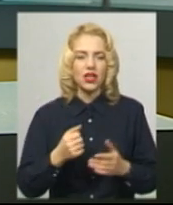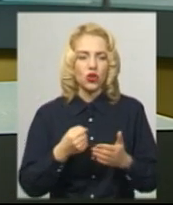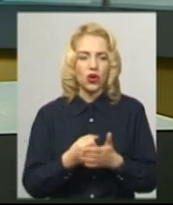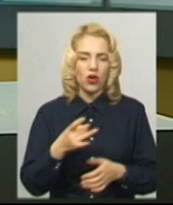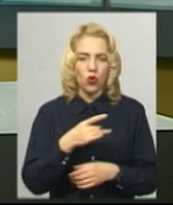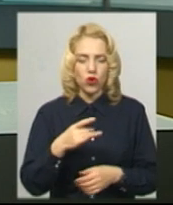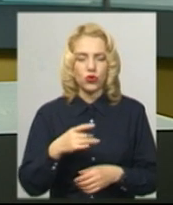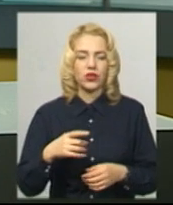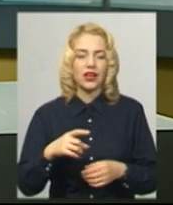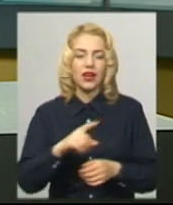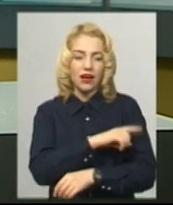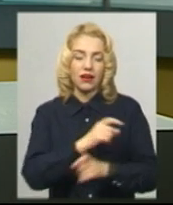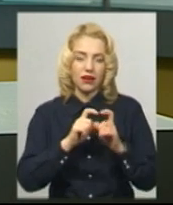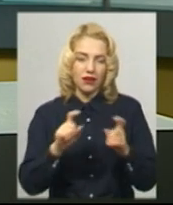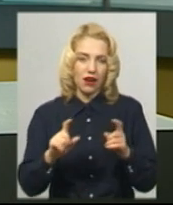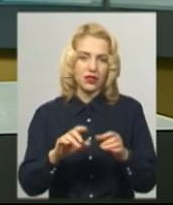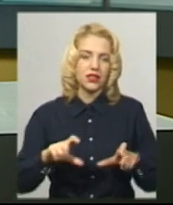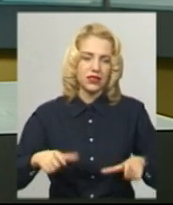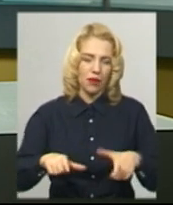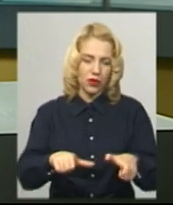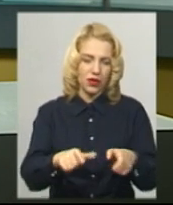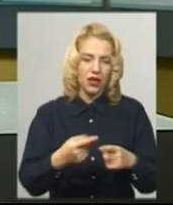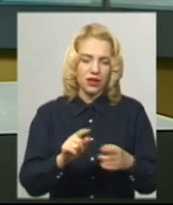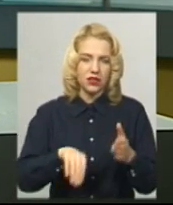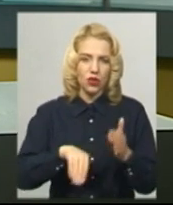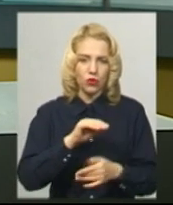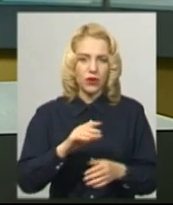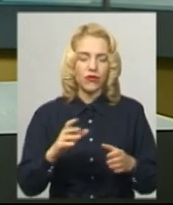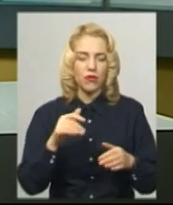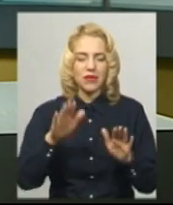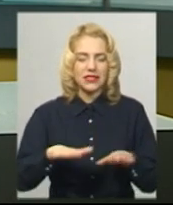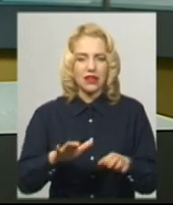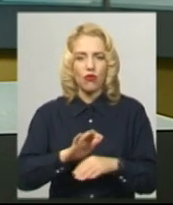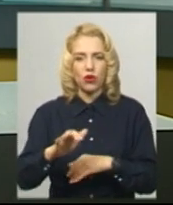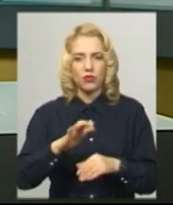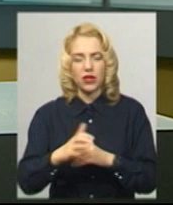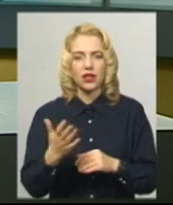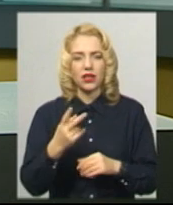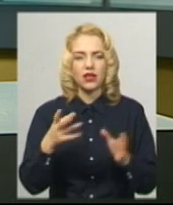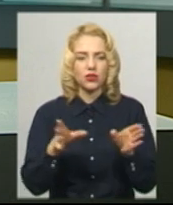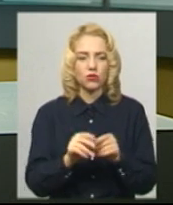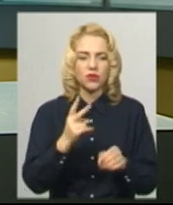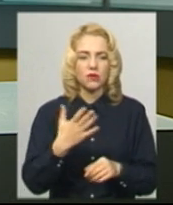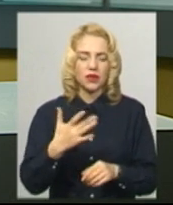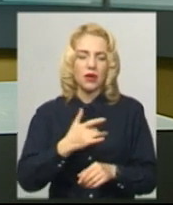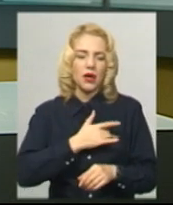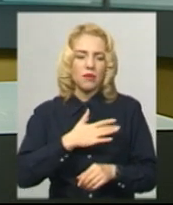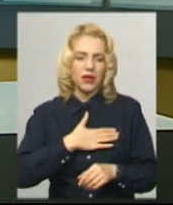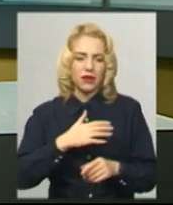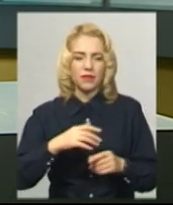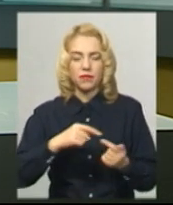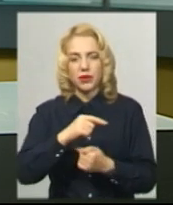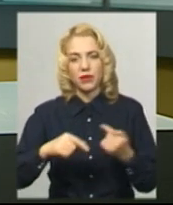бруківкою. Її закупили в місцевого виробника, який разом із 15-ма приватними підприємцями селища власними силами